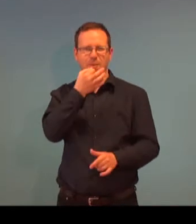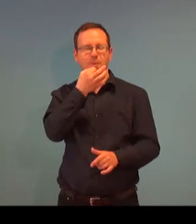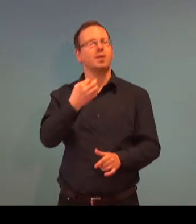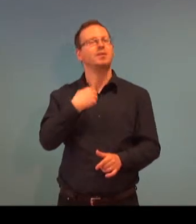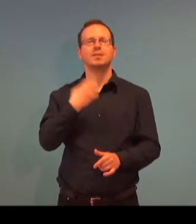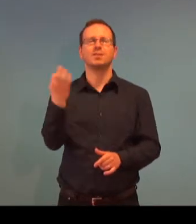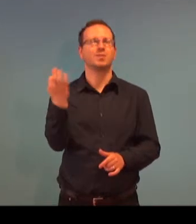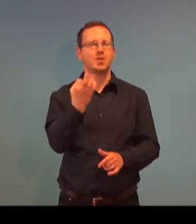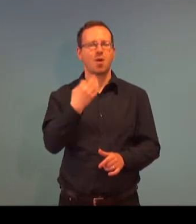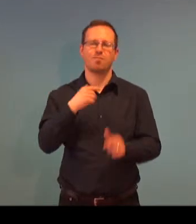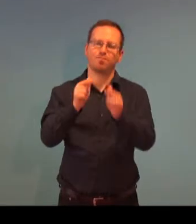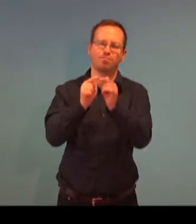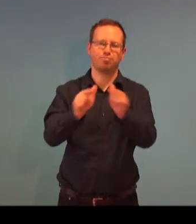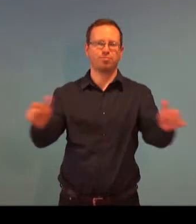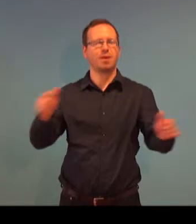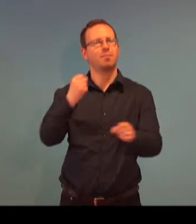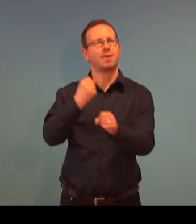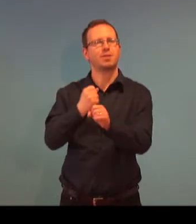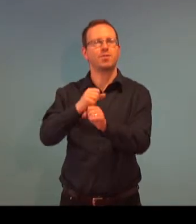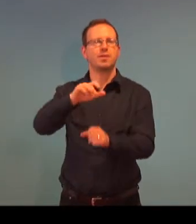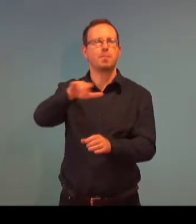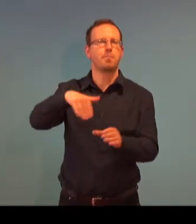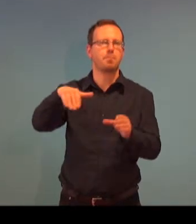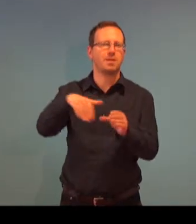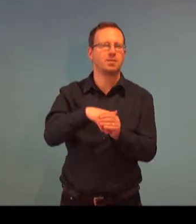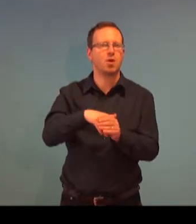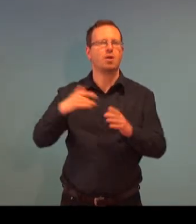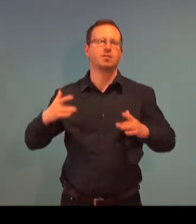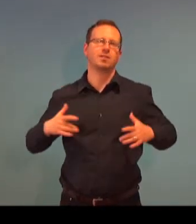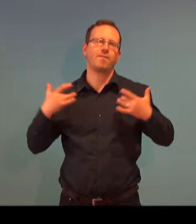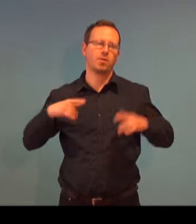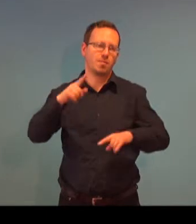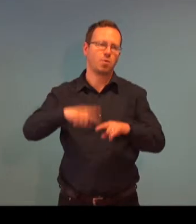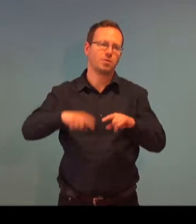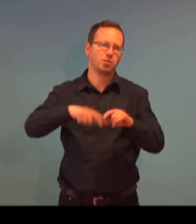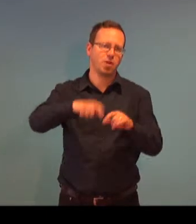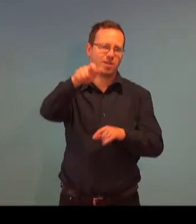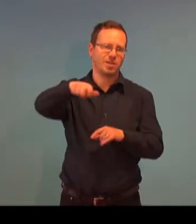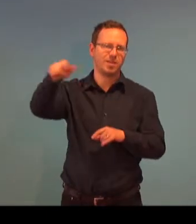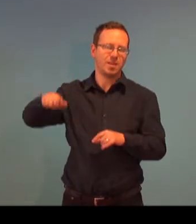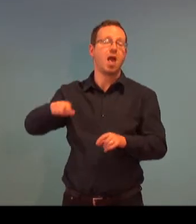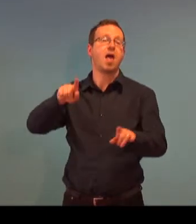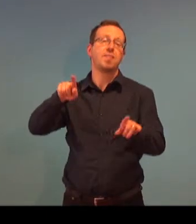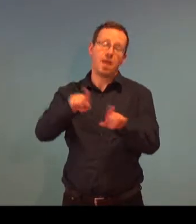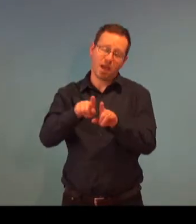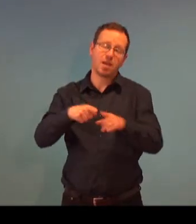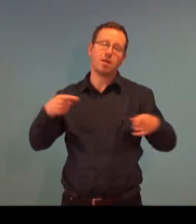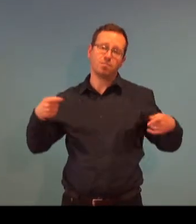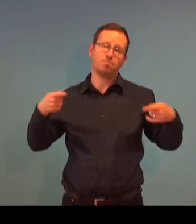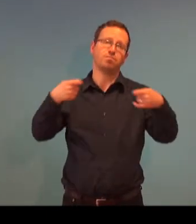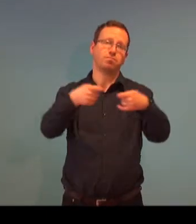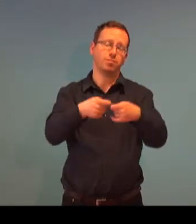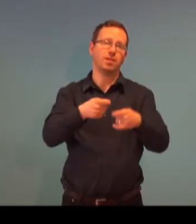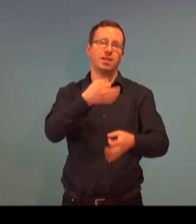Ergotepu děláme, tak vytváříme velmi kvalitní pracovní pozice pro lidi se zdravotním postižením a zdravotním